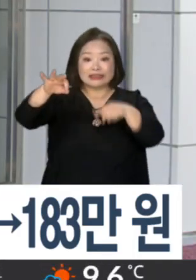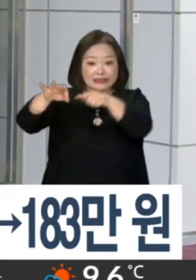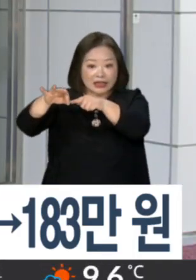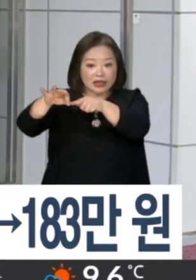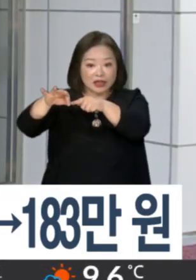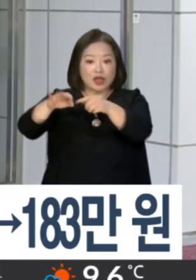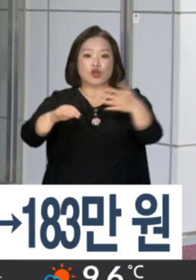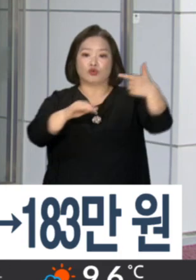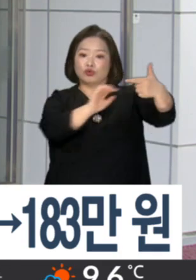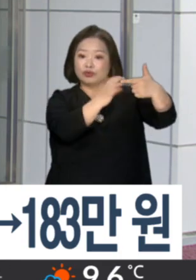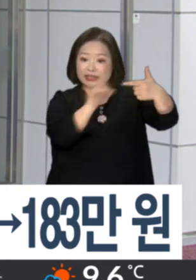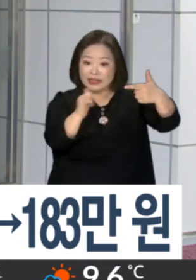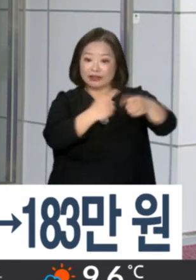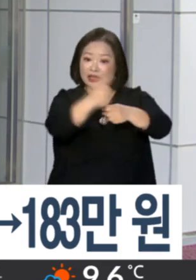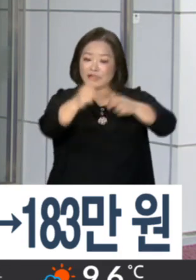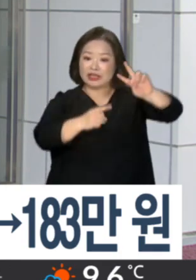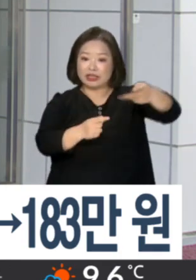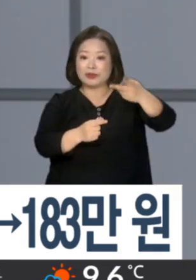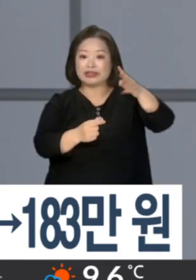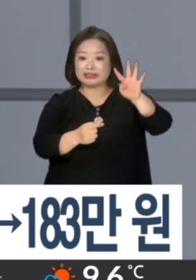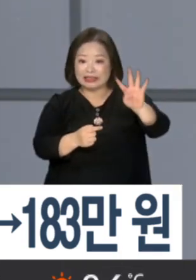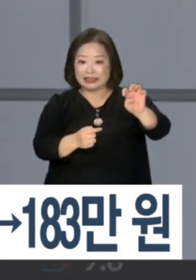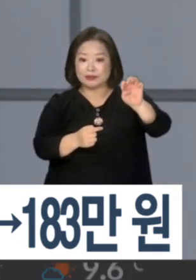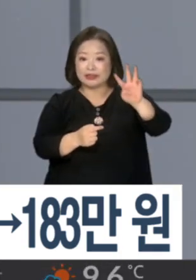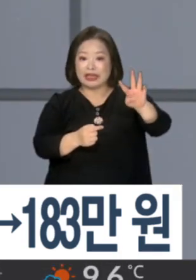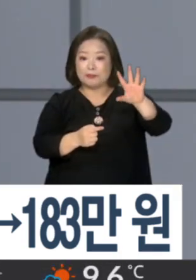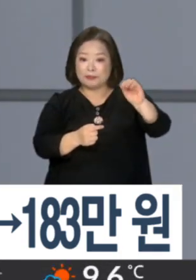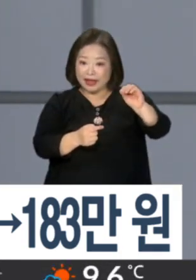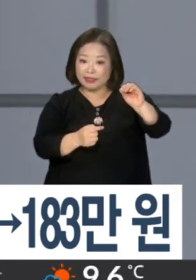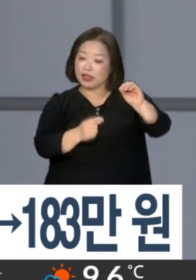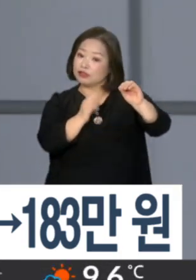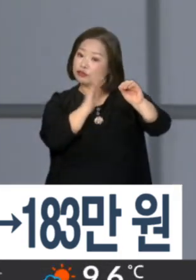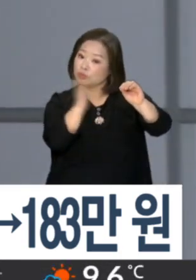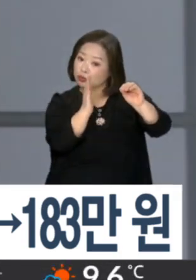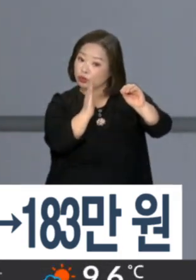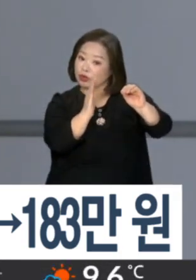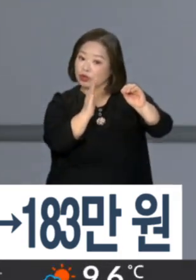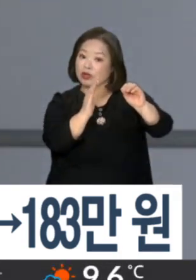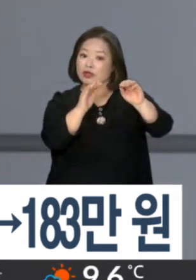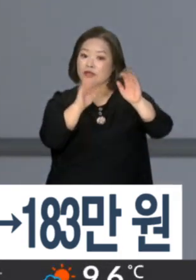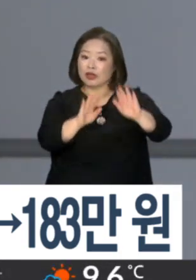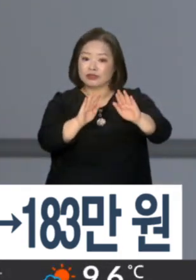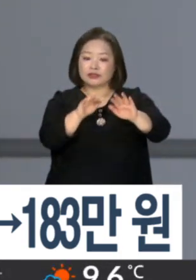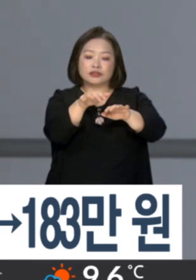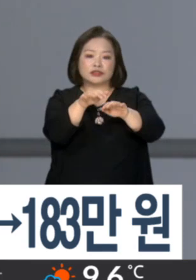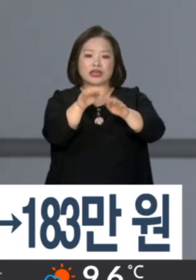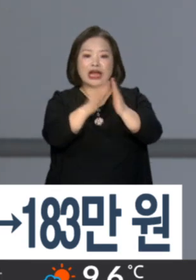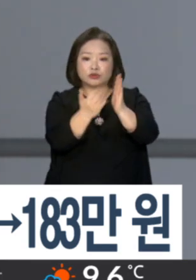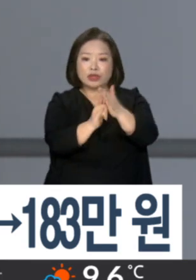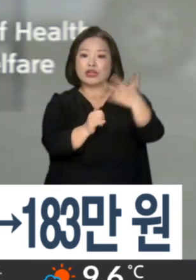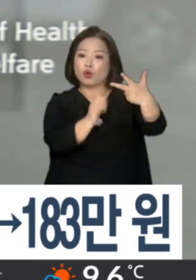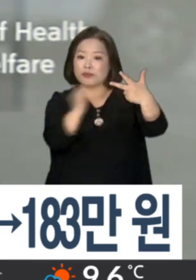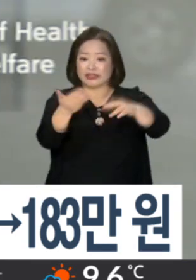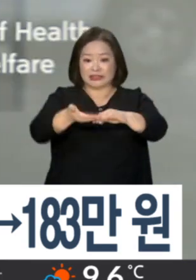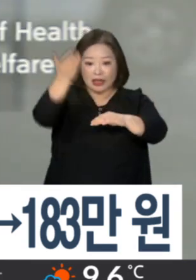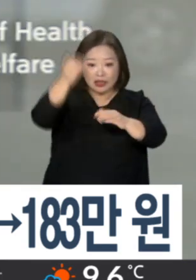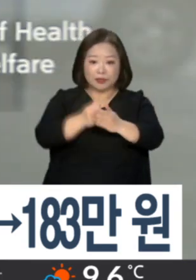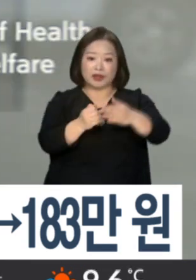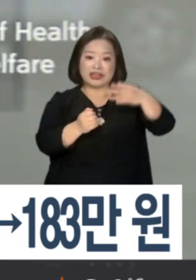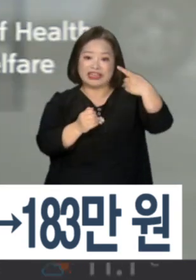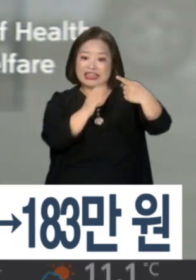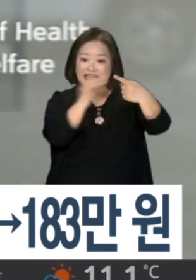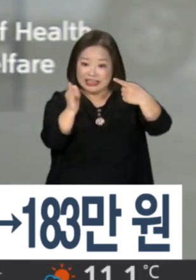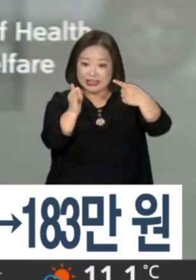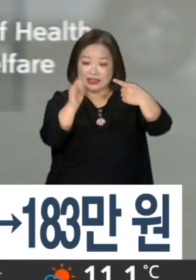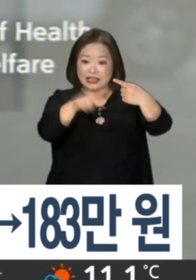6인 가족은 내년에 243만 7천8백원을 받는데 구성원이 7명 이상이면 1명씩